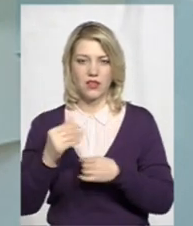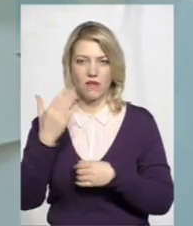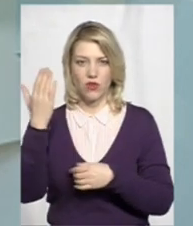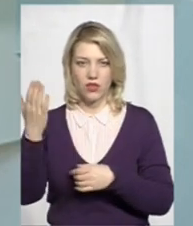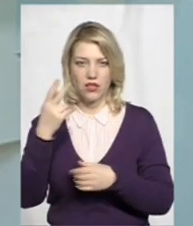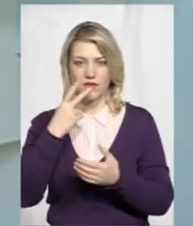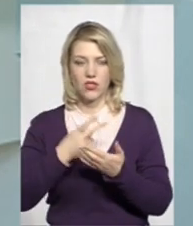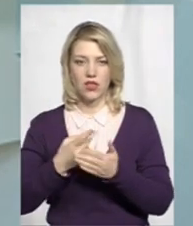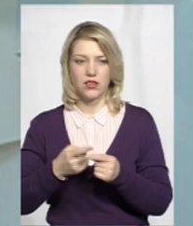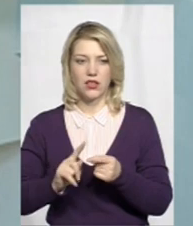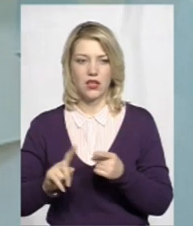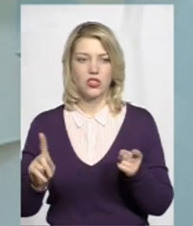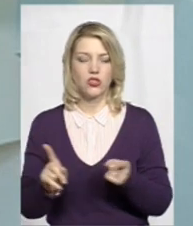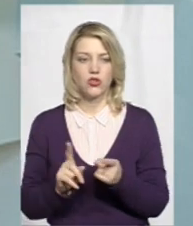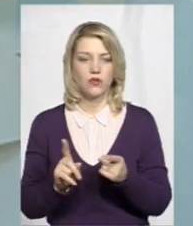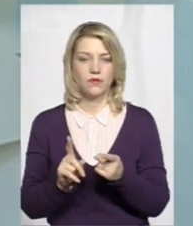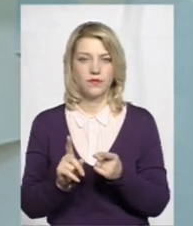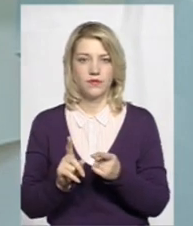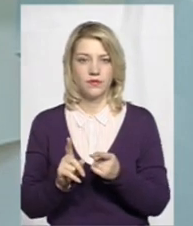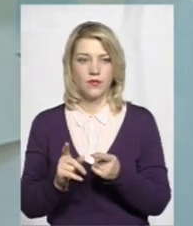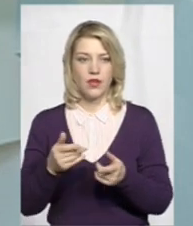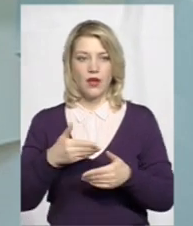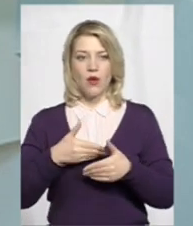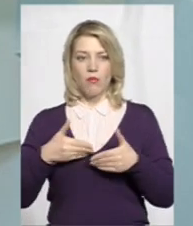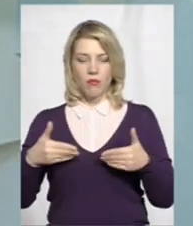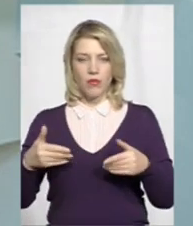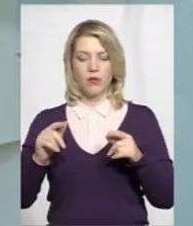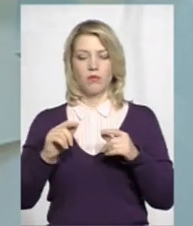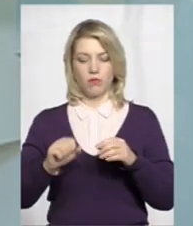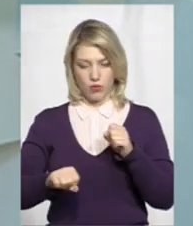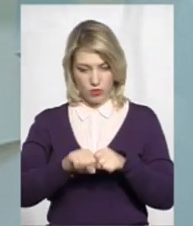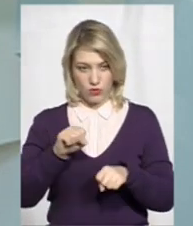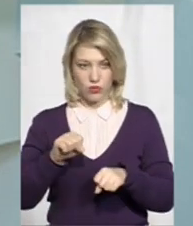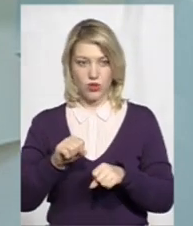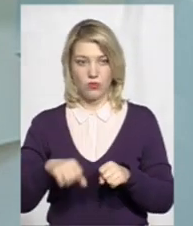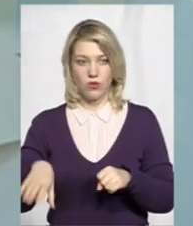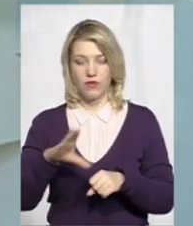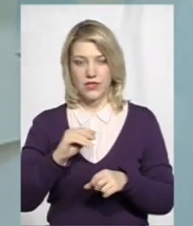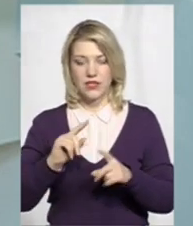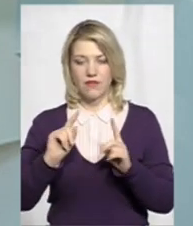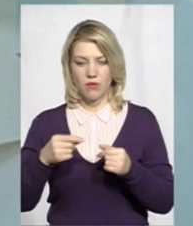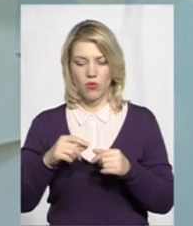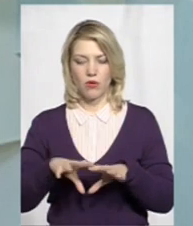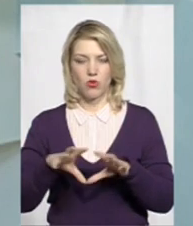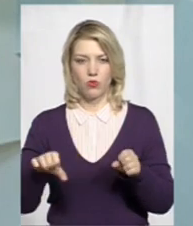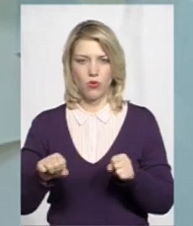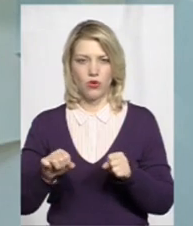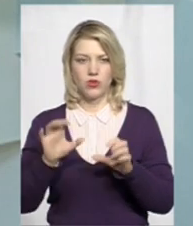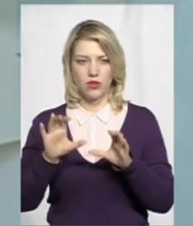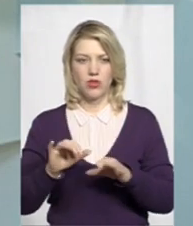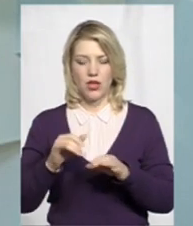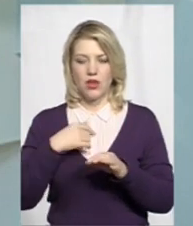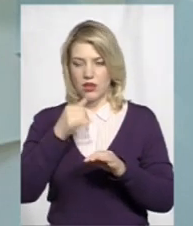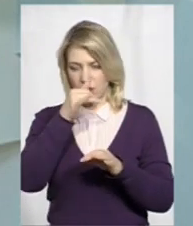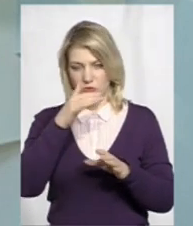зважали на те, що ми порушуємо всі вимоги монопольного законодавства, що ніяк не перемогти.